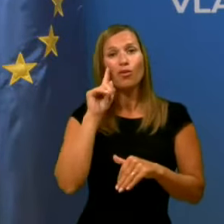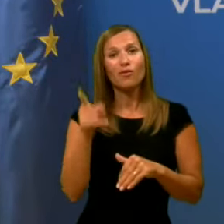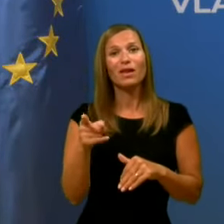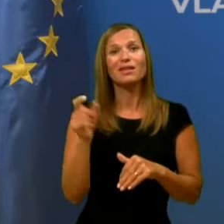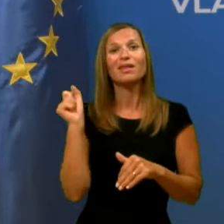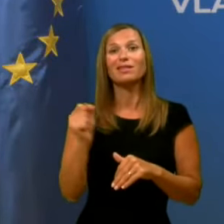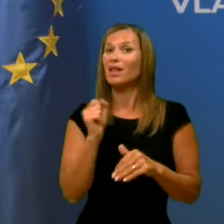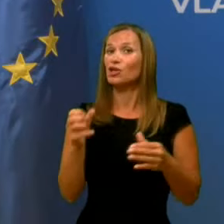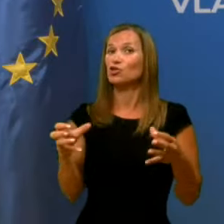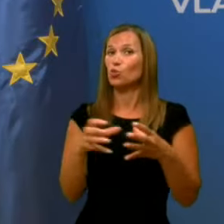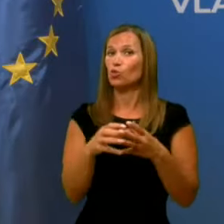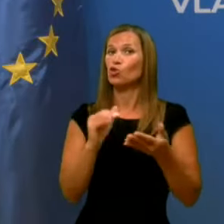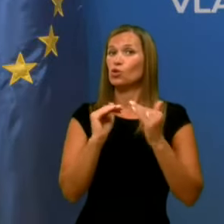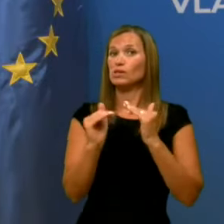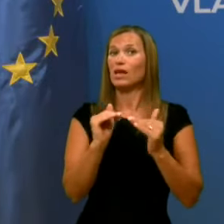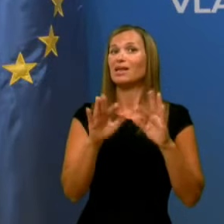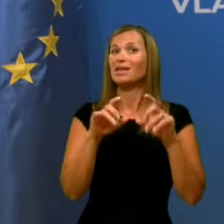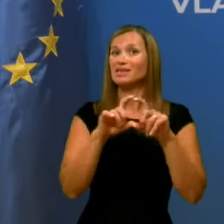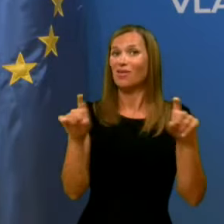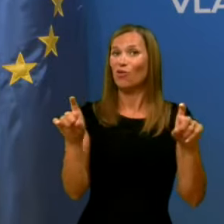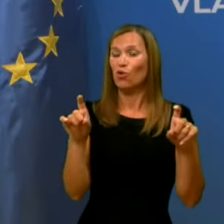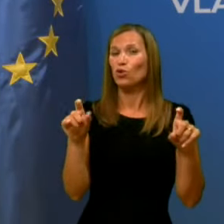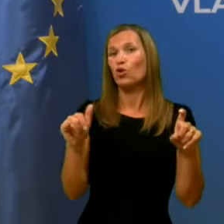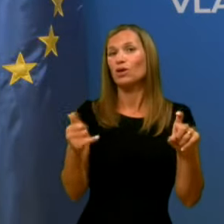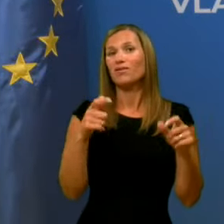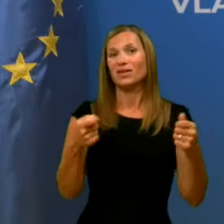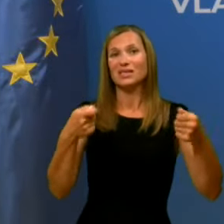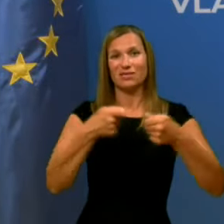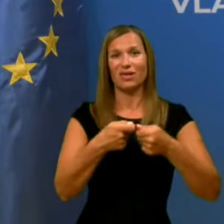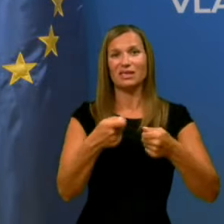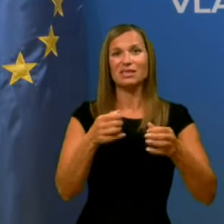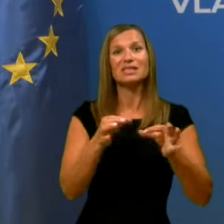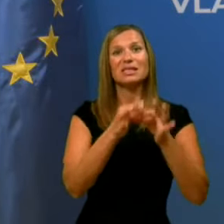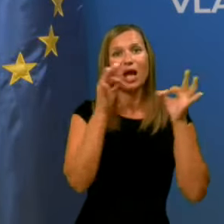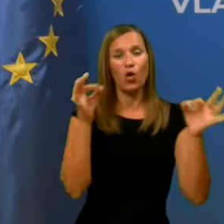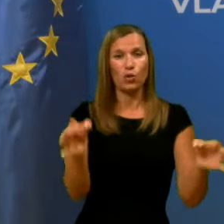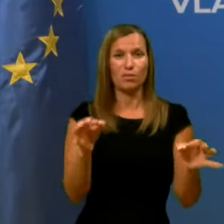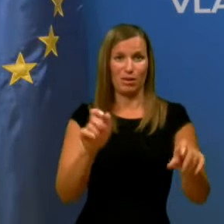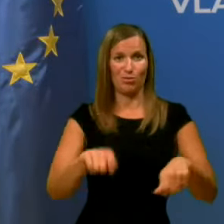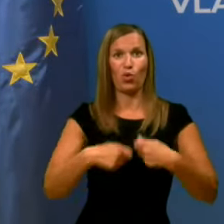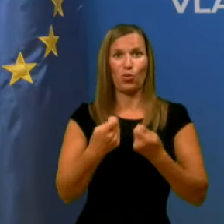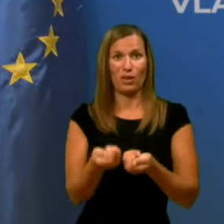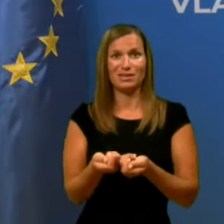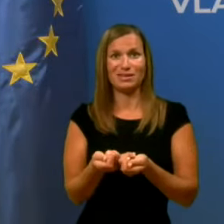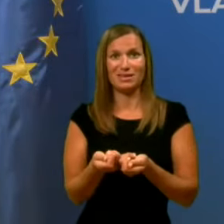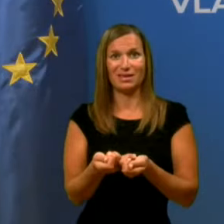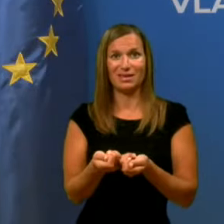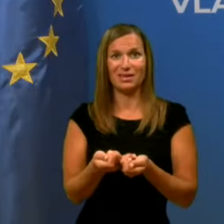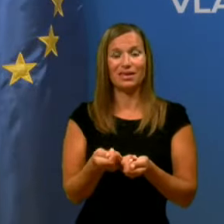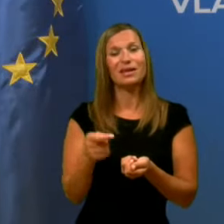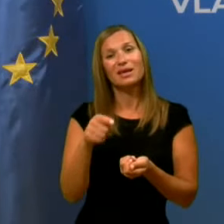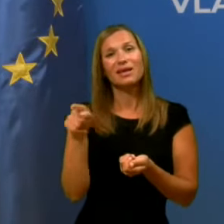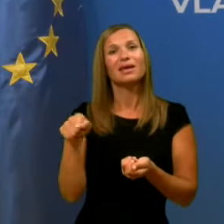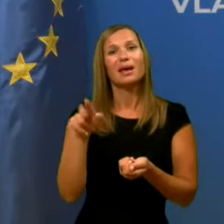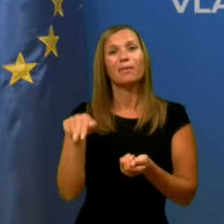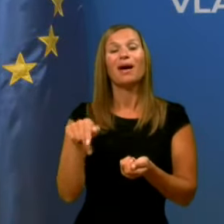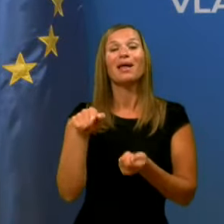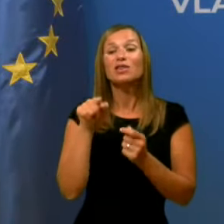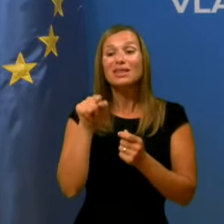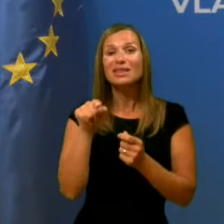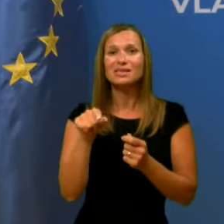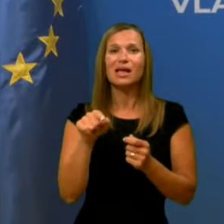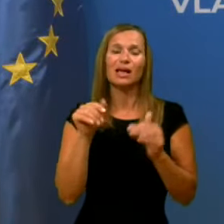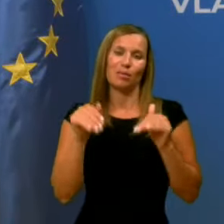skupnost socijalnih zavodov je v zvezi z javnimi poblastili, ki jih ima. Tista, ki bi morala